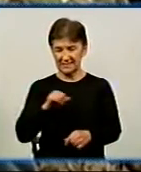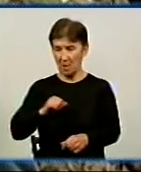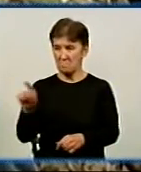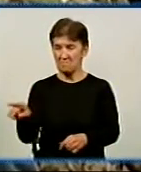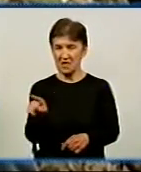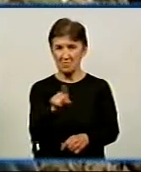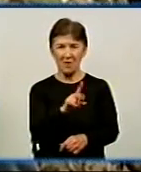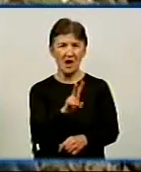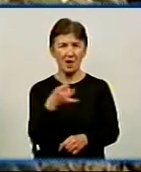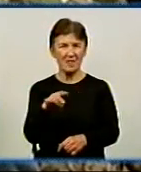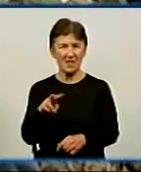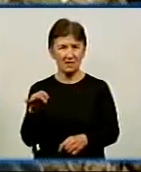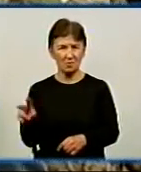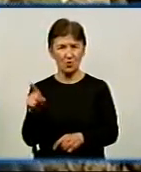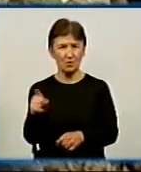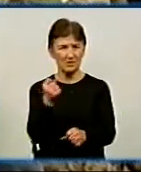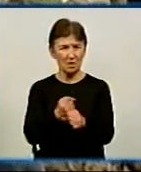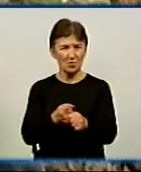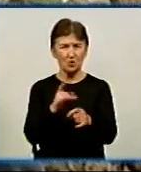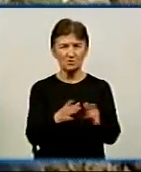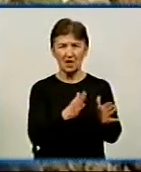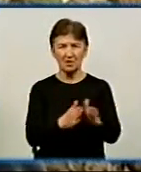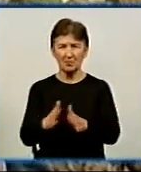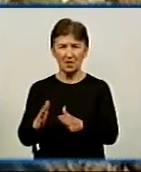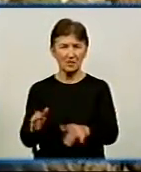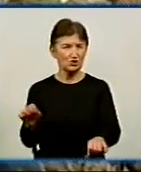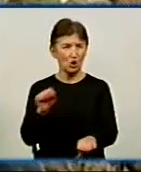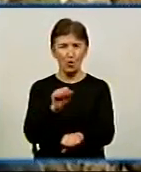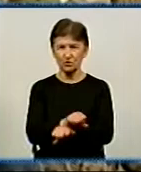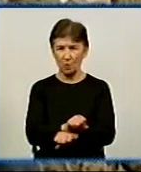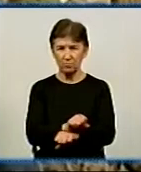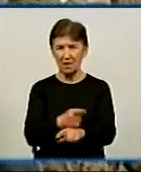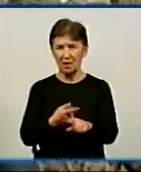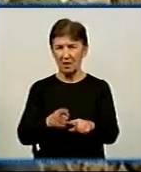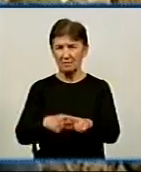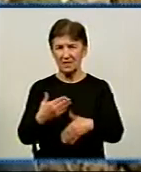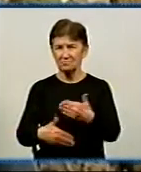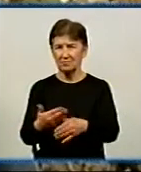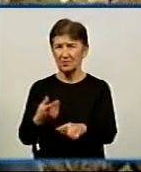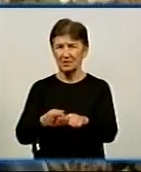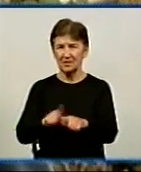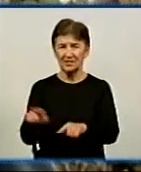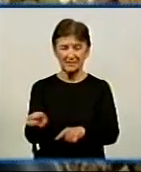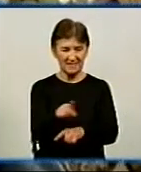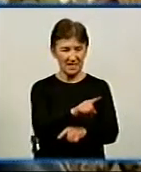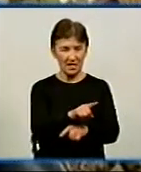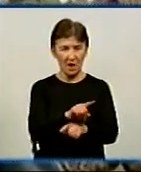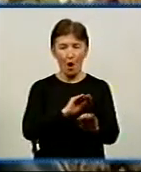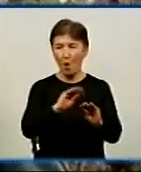Вони вже п'ятий рік працюють в режимі нон-стоп. Їх самих треба реабілітувати. І потім ці ж обладнання